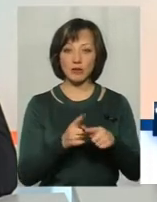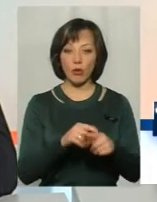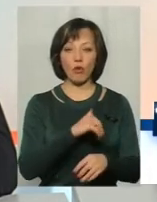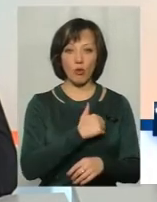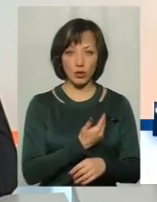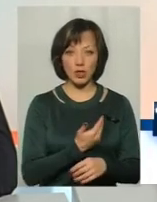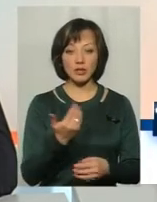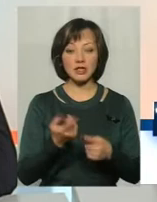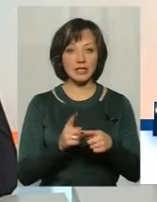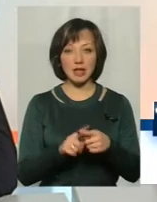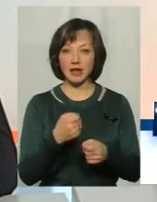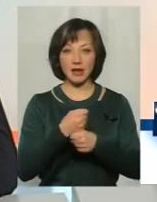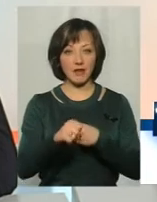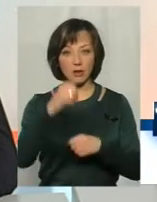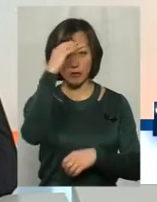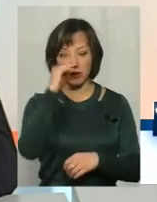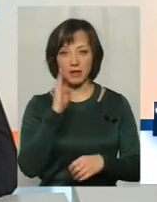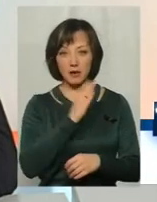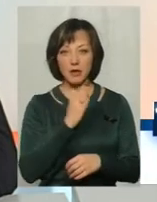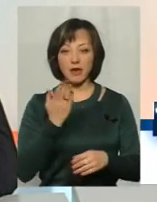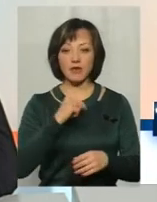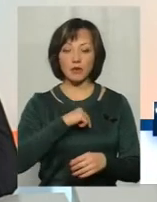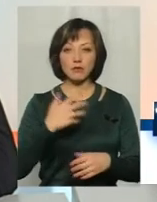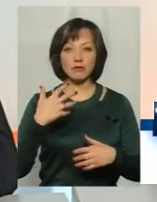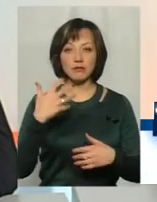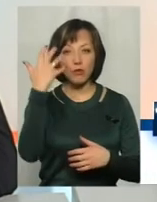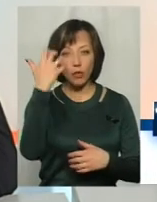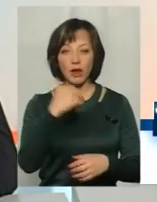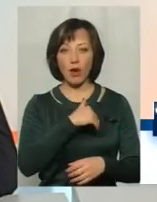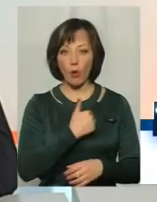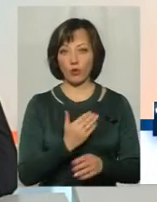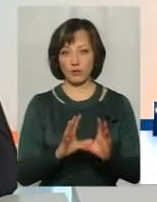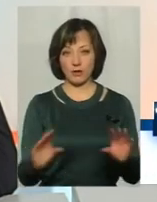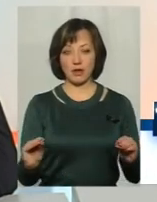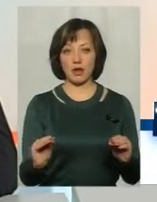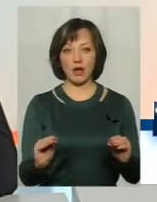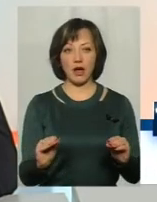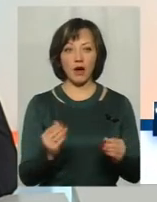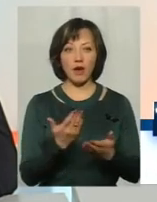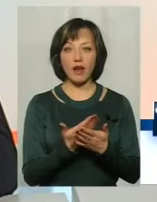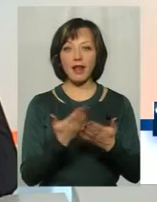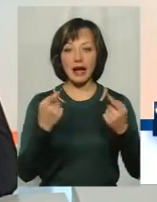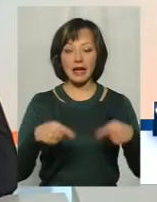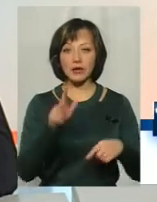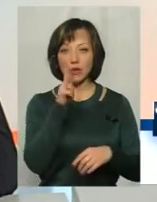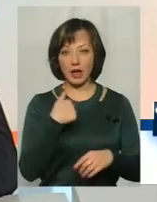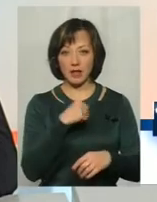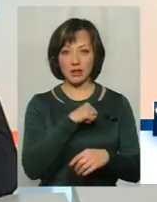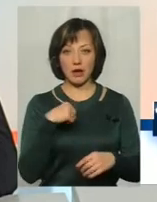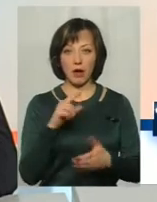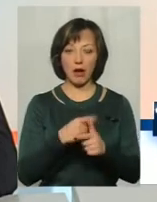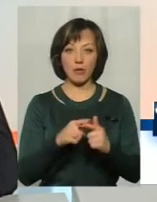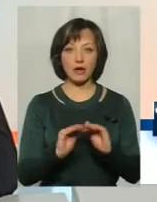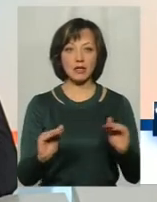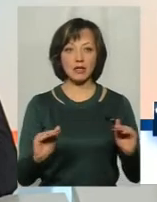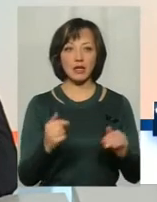хоче, якщо це не нав'язується батькам, і в дитини є внутрішній потяг, от я хочу і все. От як криза 3 років, я сам. Оба які діти,